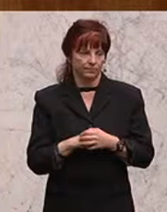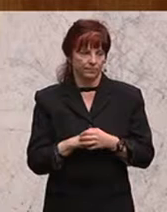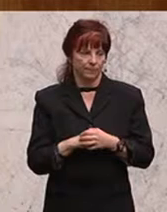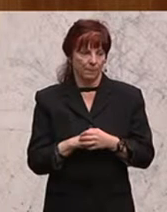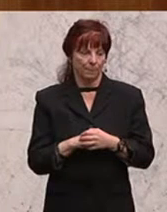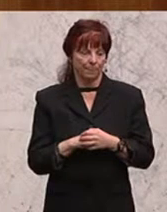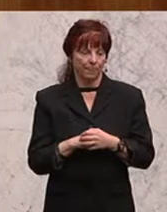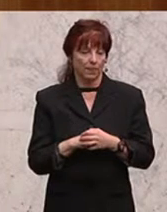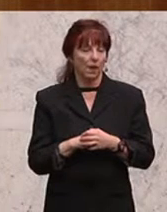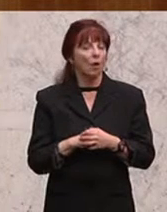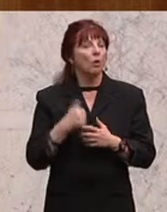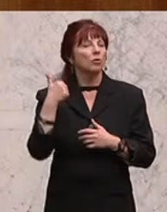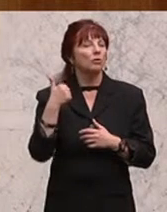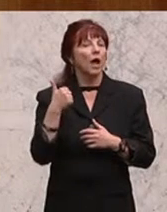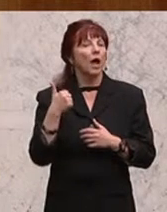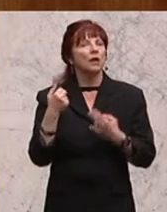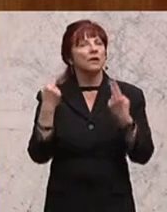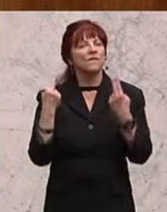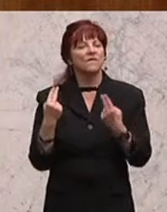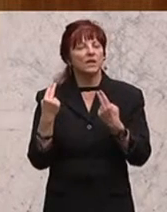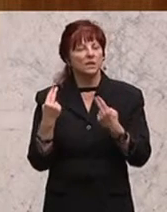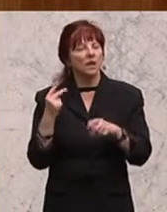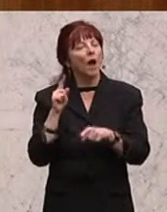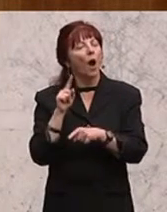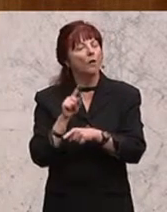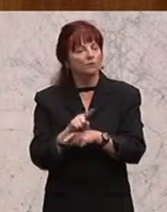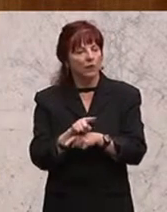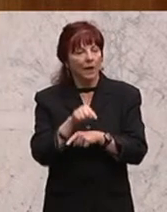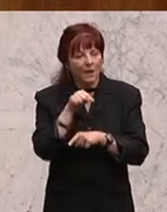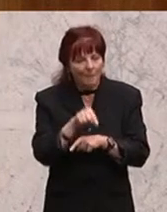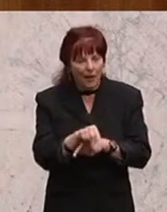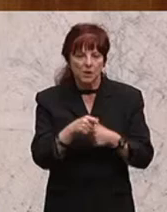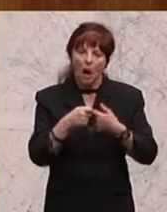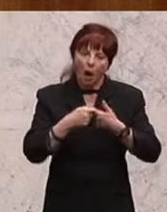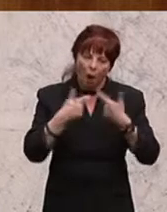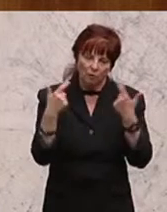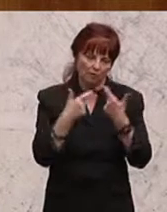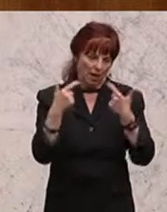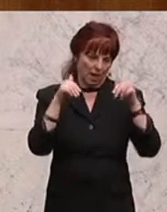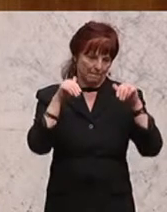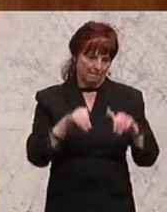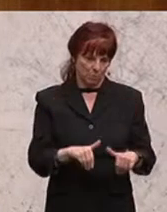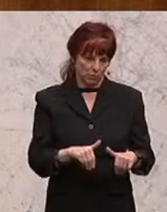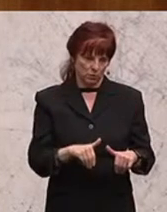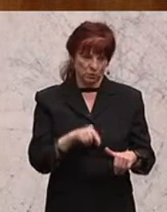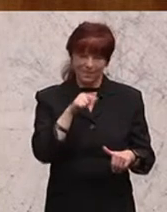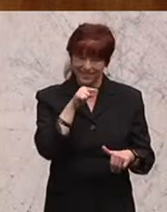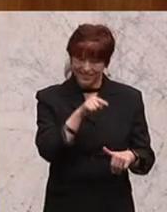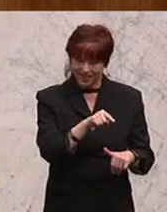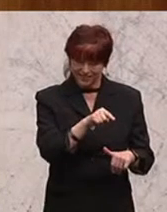Und einen wesentlichen Auftrag zur Aufklärung dieser ganzen Causa kann der Untersuchungsausschuss leisten.